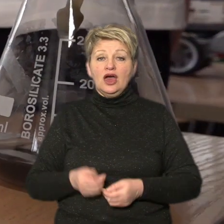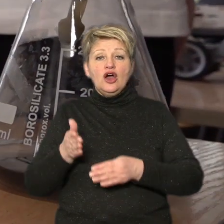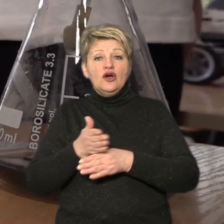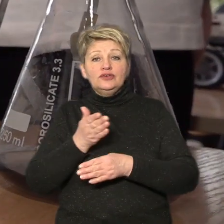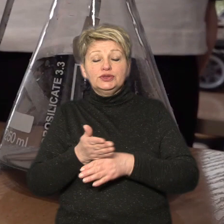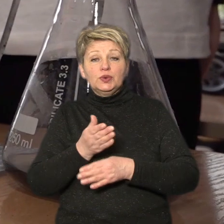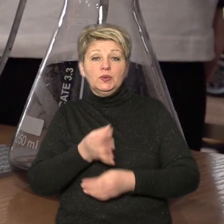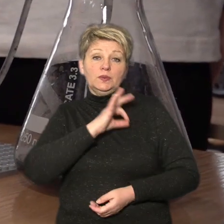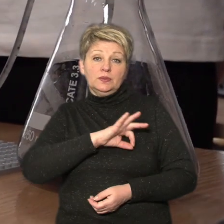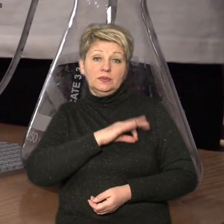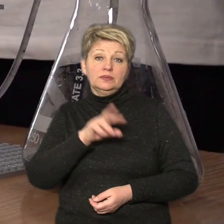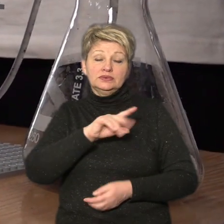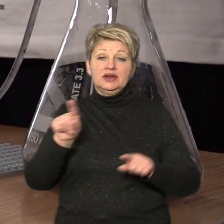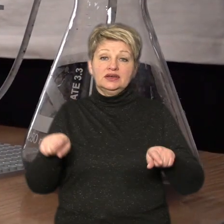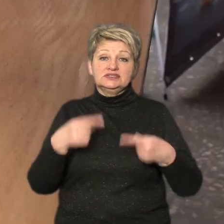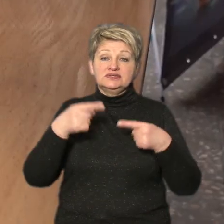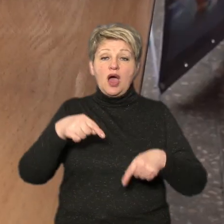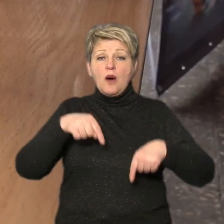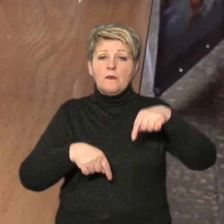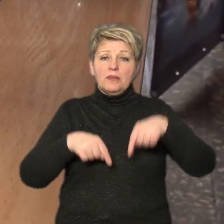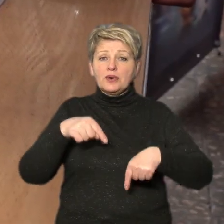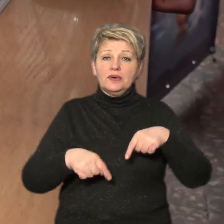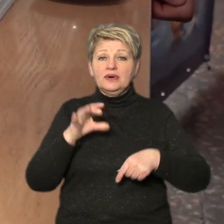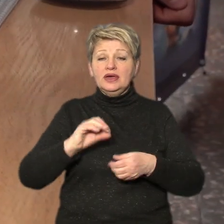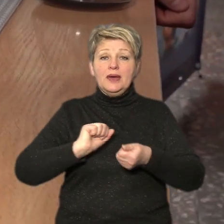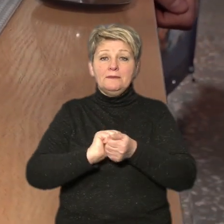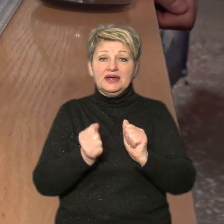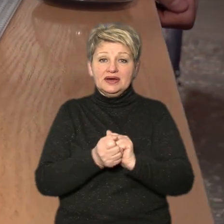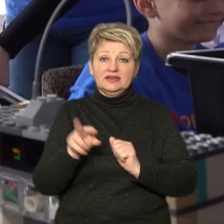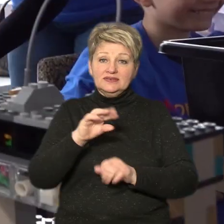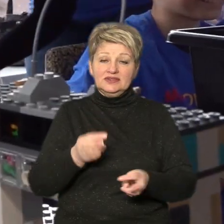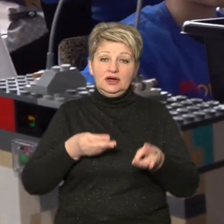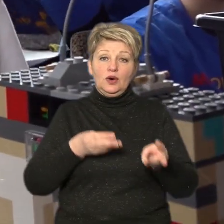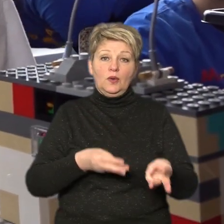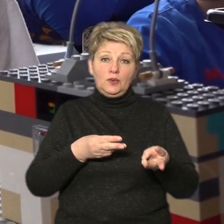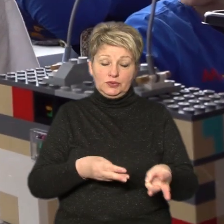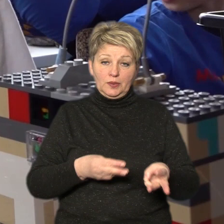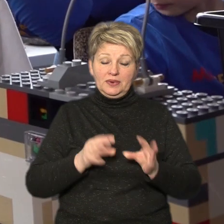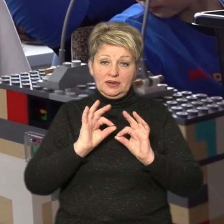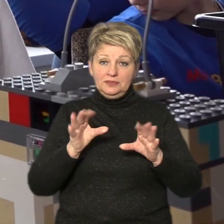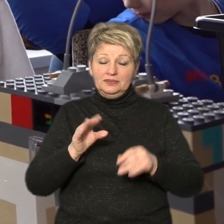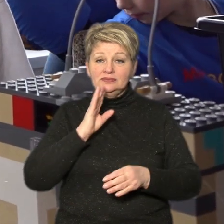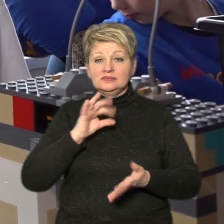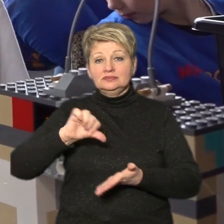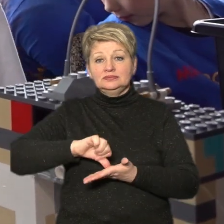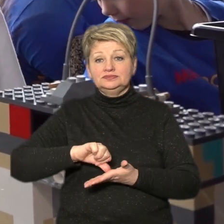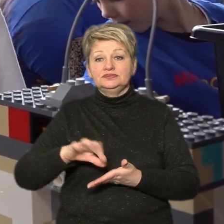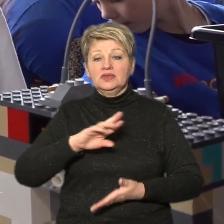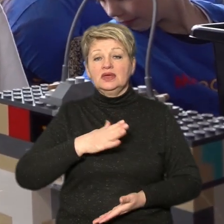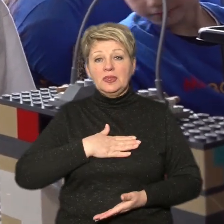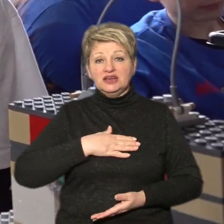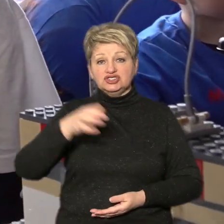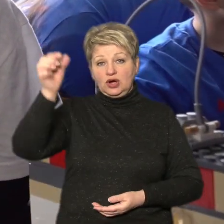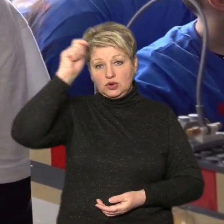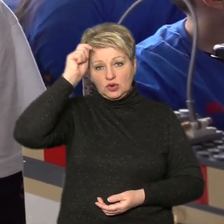Відходи використовуватимуть для створення протезів та бракетів для опалення, пояснює представниця команди Марія. Протези для наших хлопців потрібні